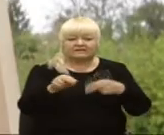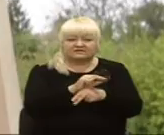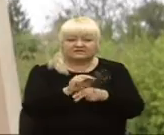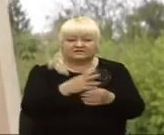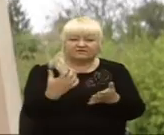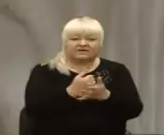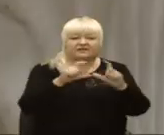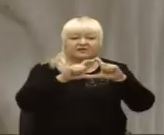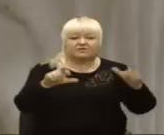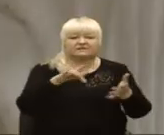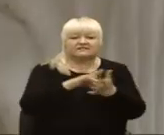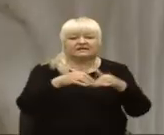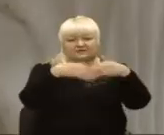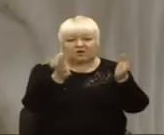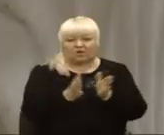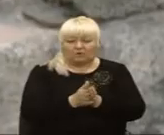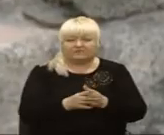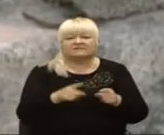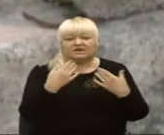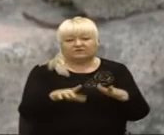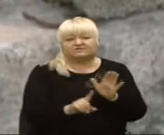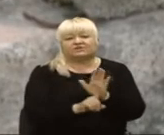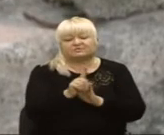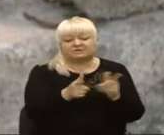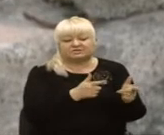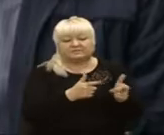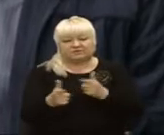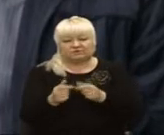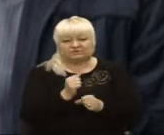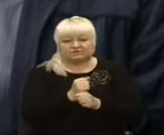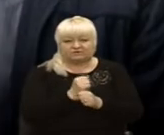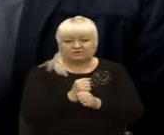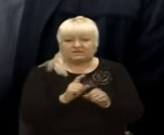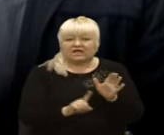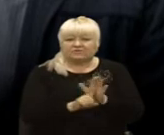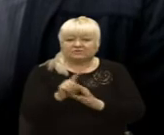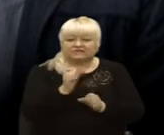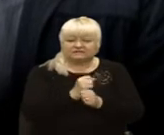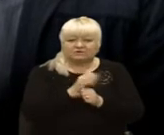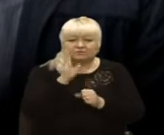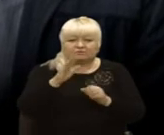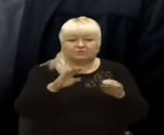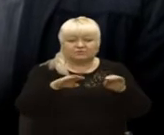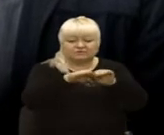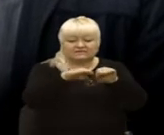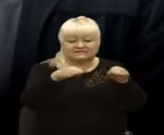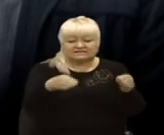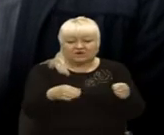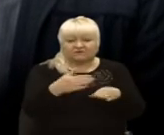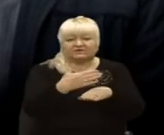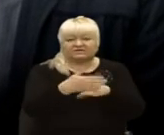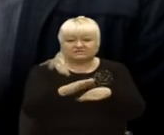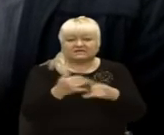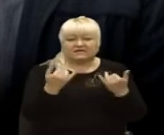компанія «Центркомплекс». Вони вже розпочали підготовчі роботи. Починатися роботи будуть з дахової частини, а